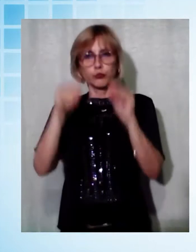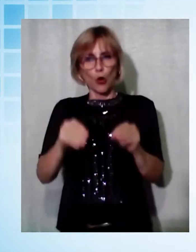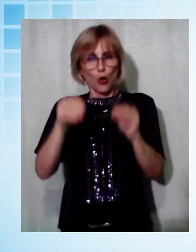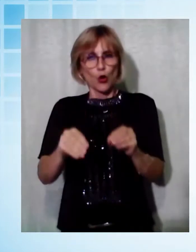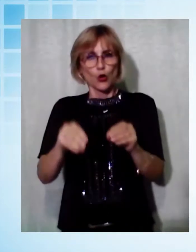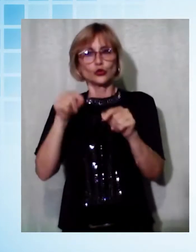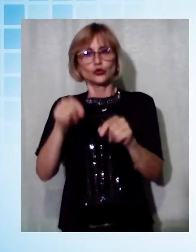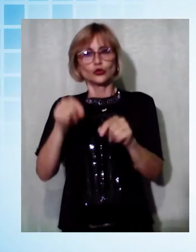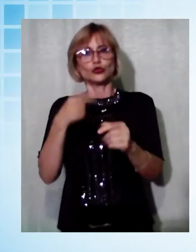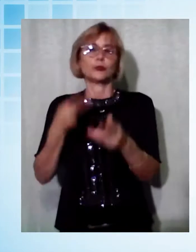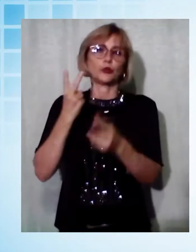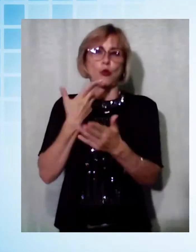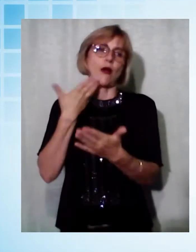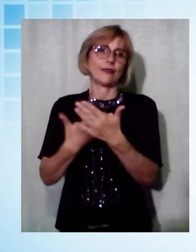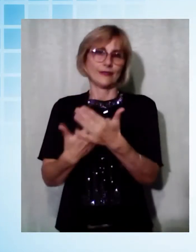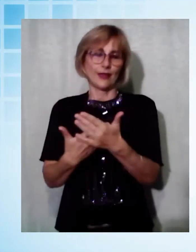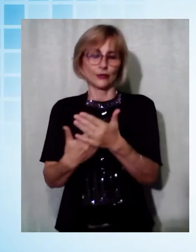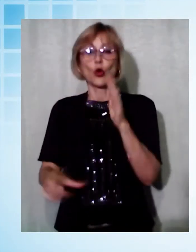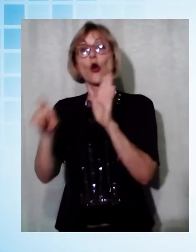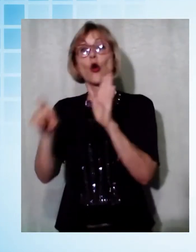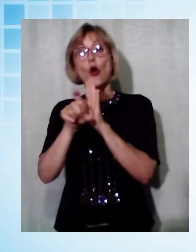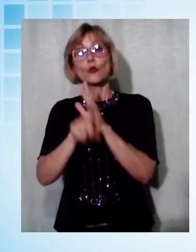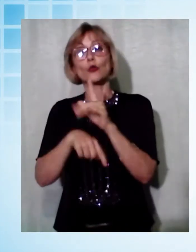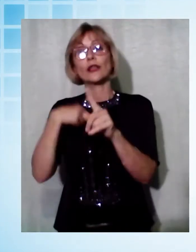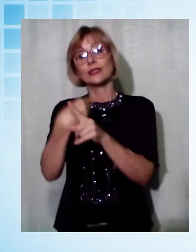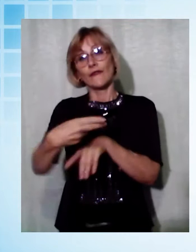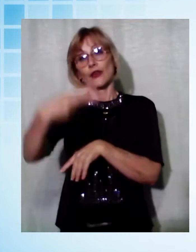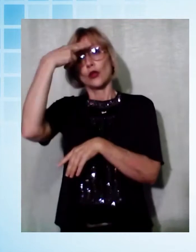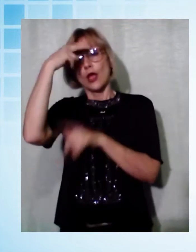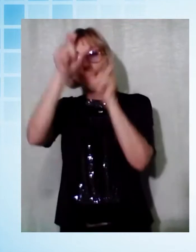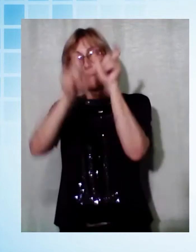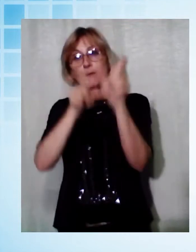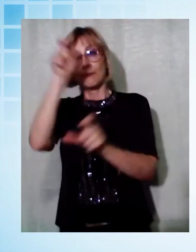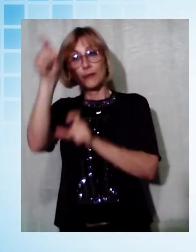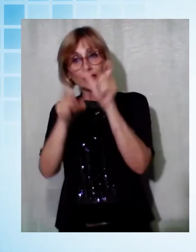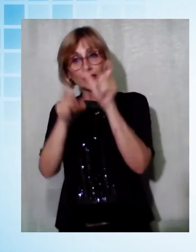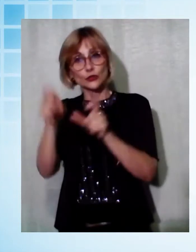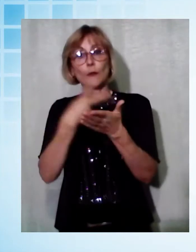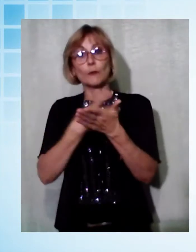è giusto che il comune ricordi le persone che hanno contribuito alla propria crescita.